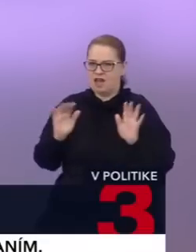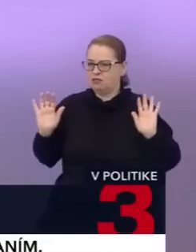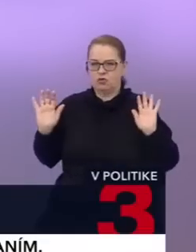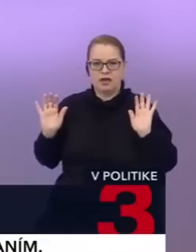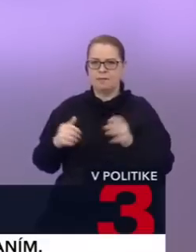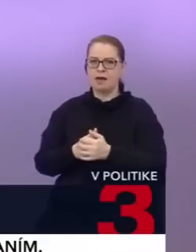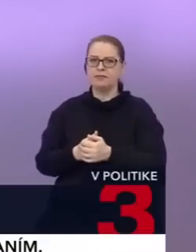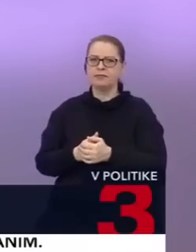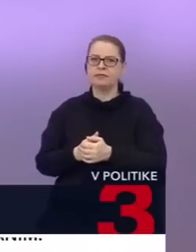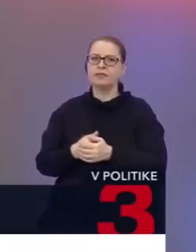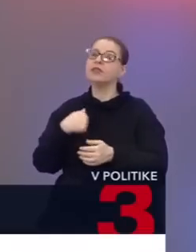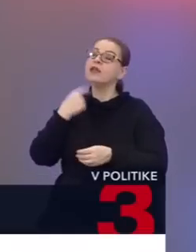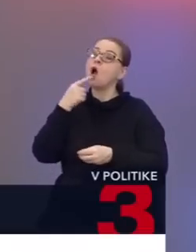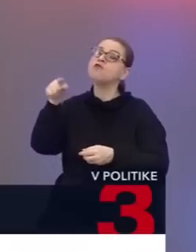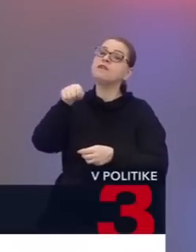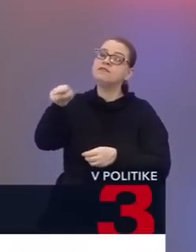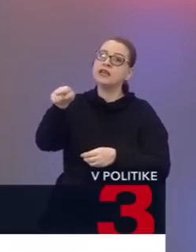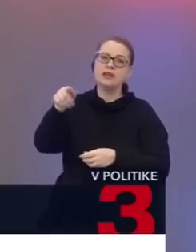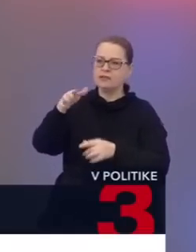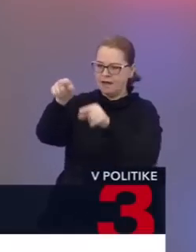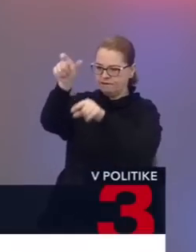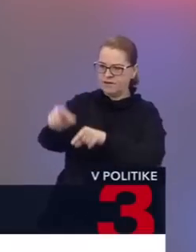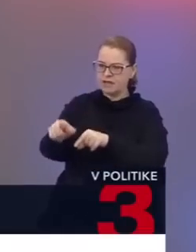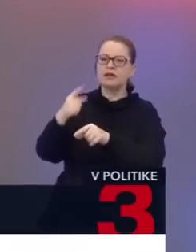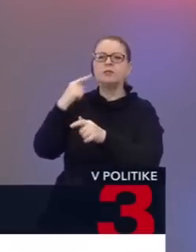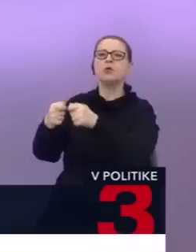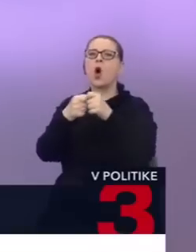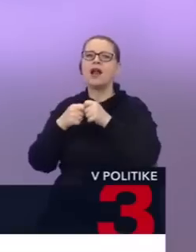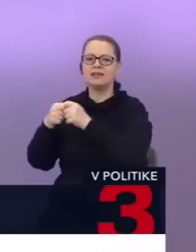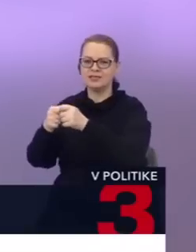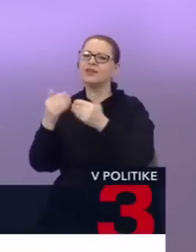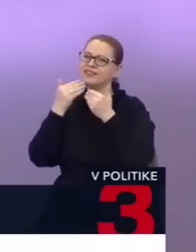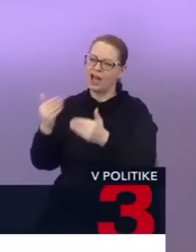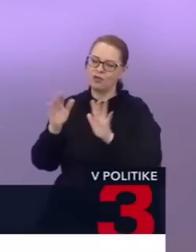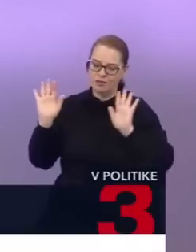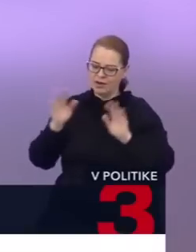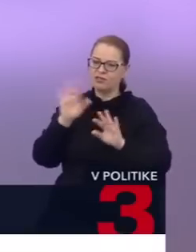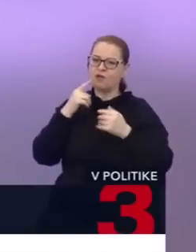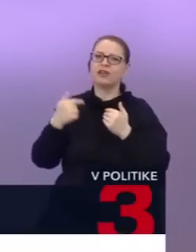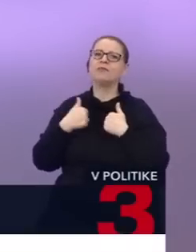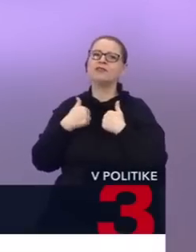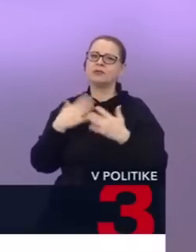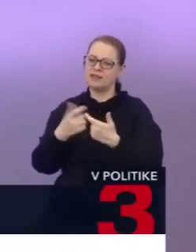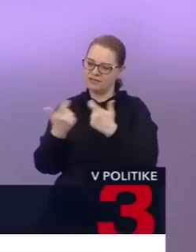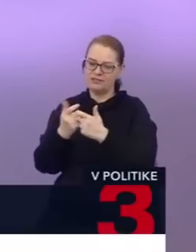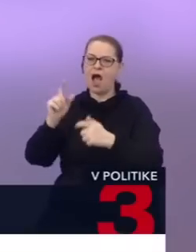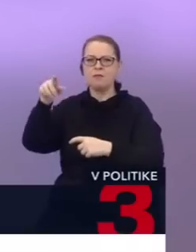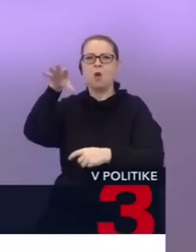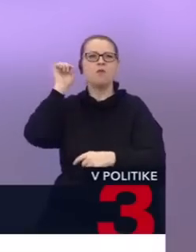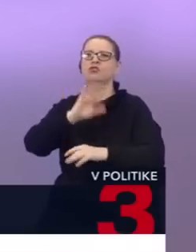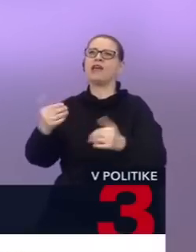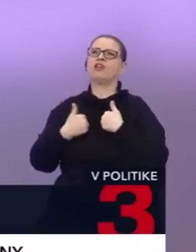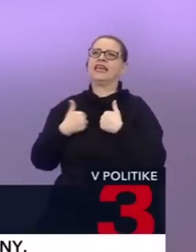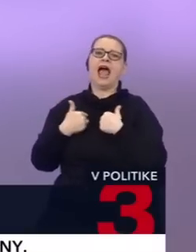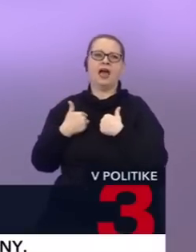hovorím, že chcete vy, myslím, koalíciu, nie vás osobne. Ďakujem pekne. Ja som to chcel len vysvetliť, aby to bolo pochopené.